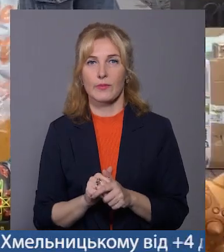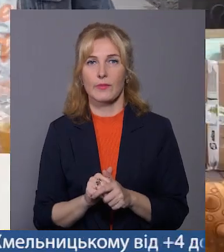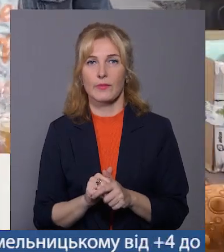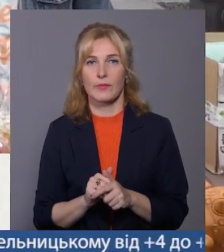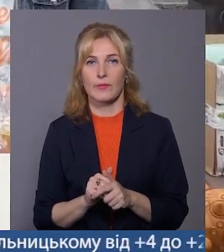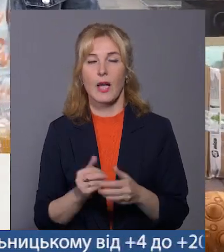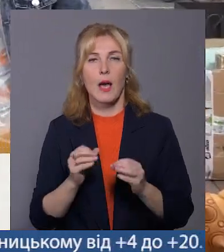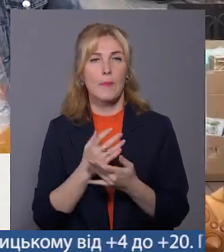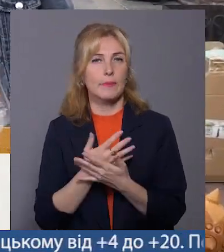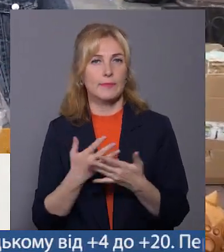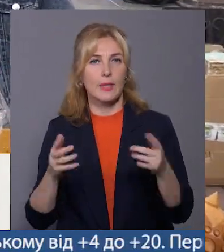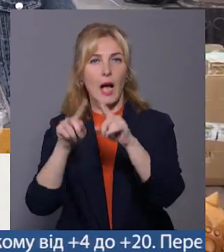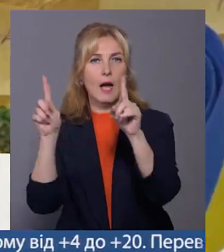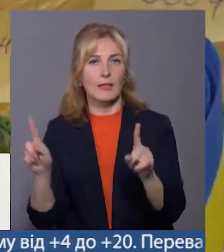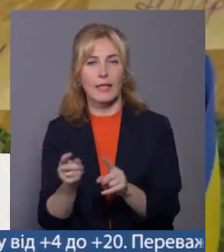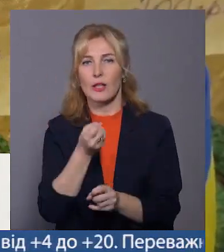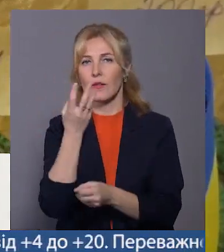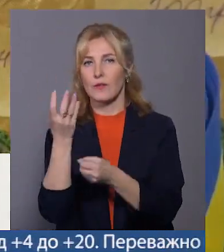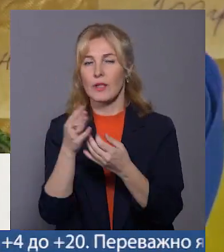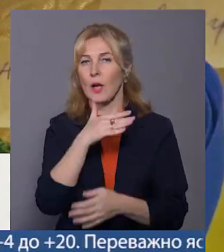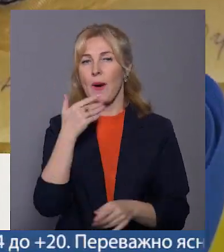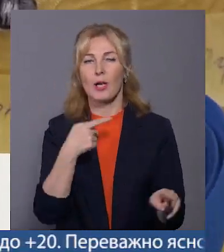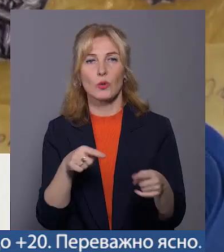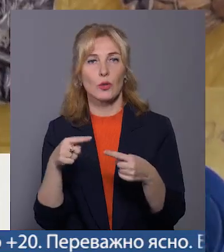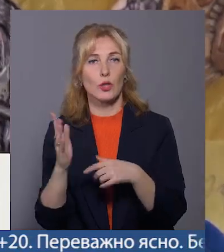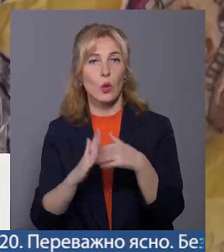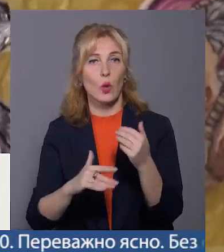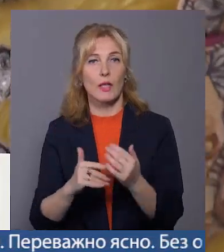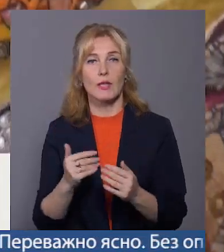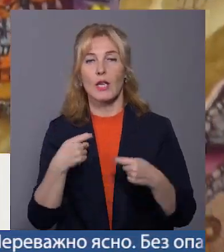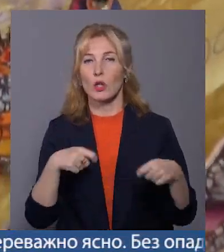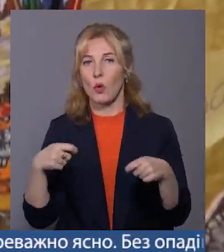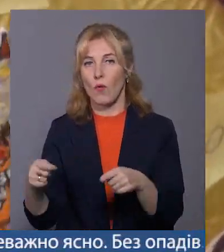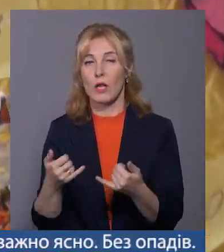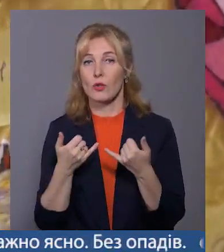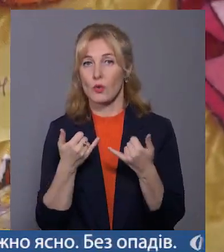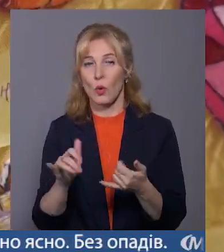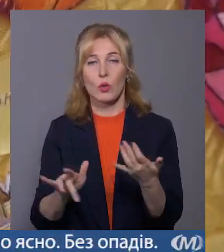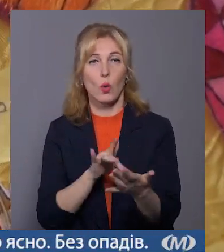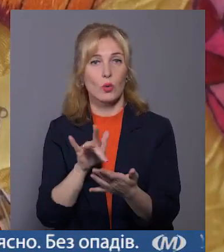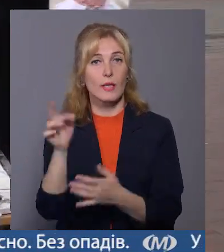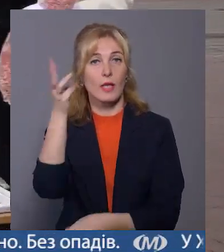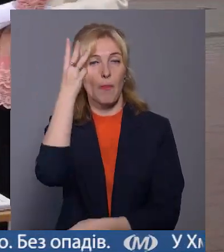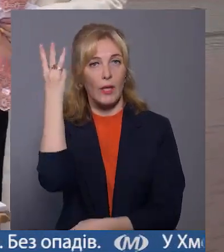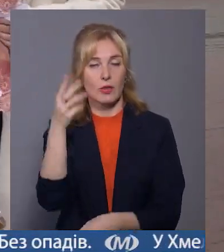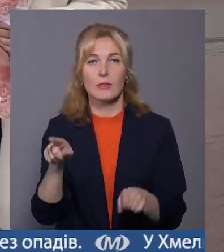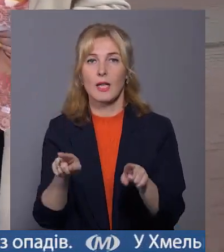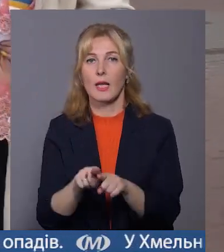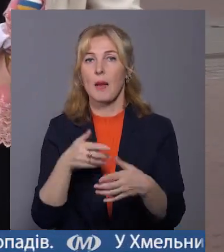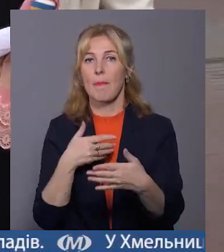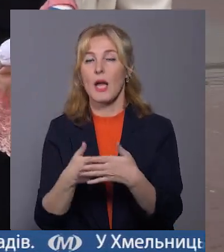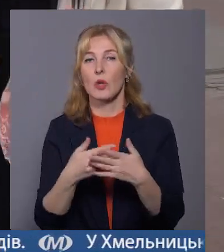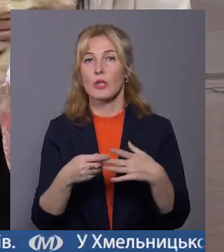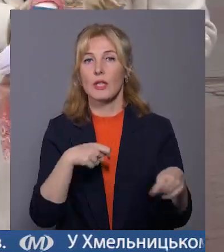Прикраси, картини, квіткові композиції та багато інших рукодільних товарів продавали сьогодні у центрі Хмельницького. Такий благодійний